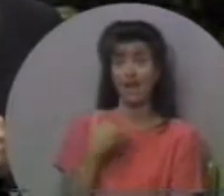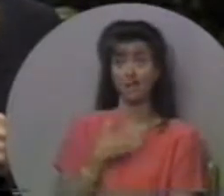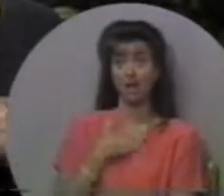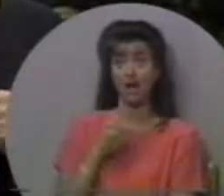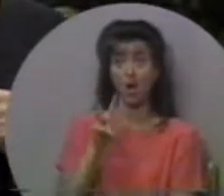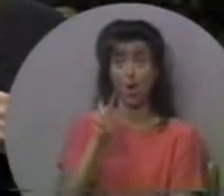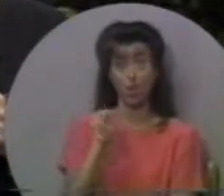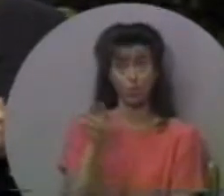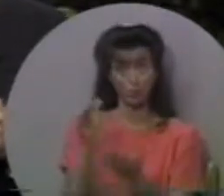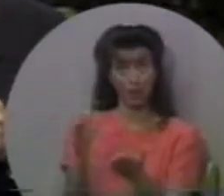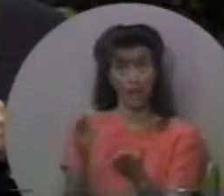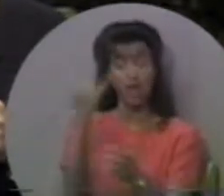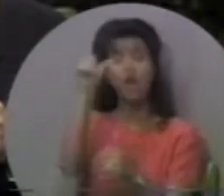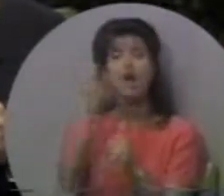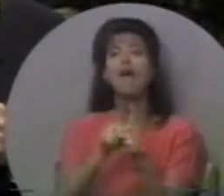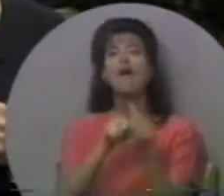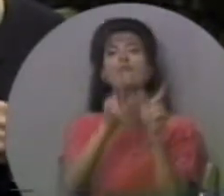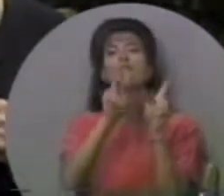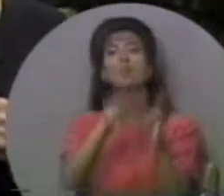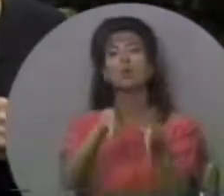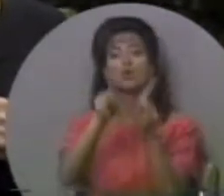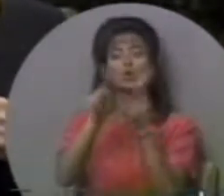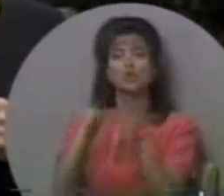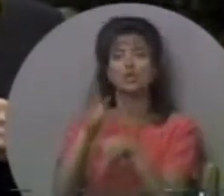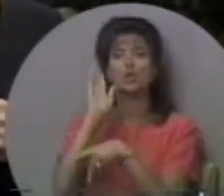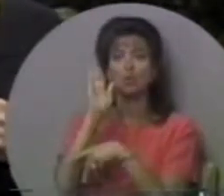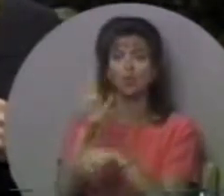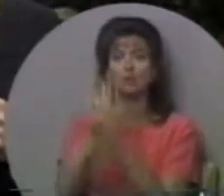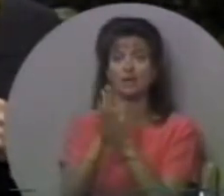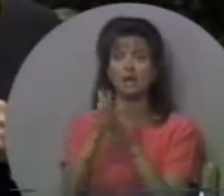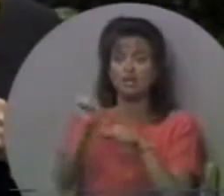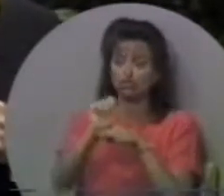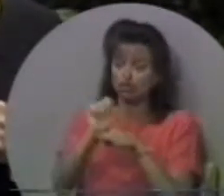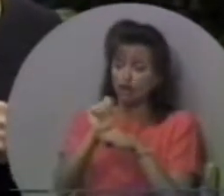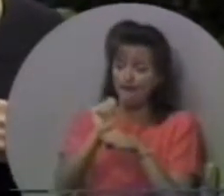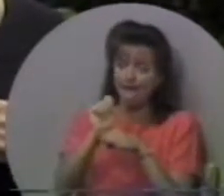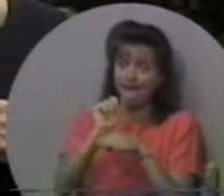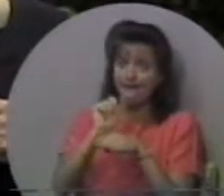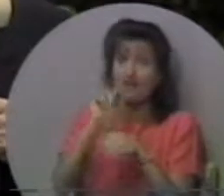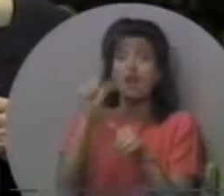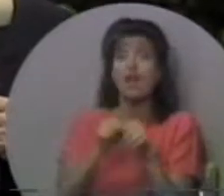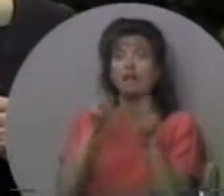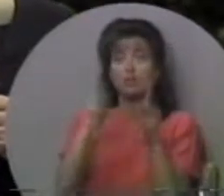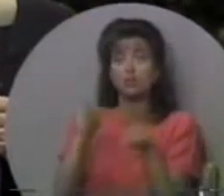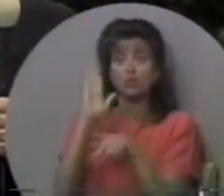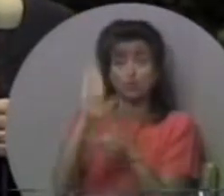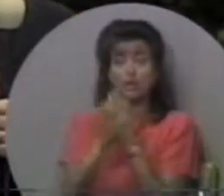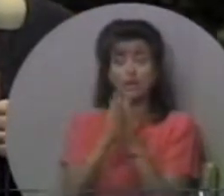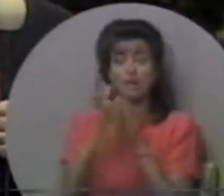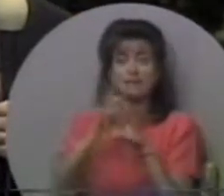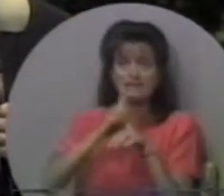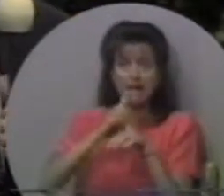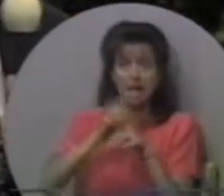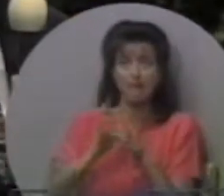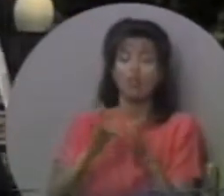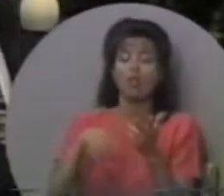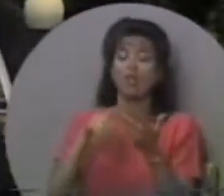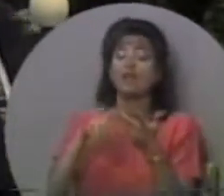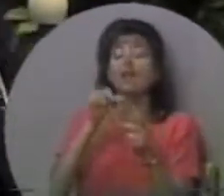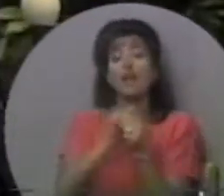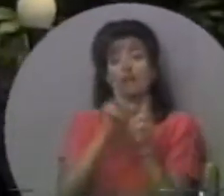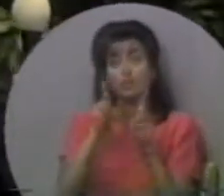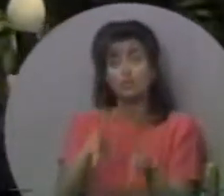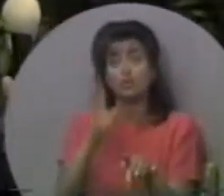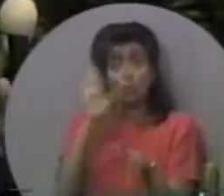Якби це було по-моєму, кожна людина була би тренована, кожна людина була б учним,